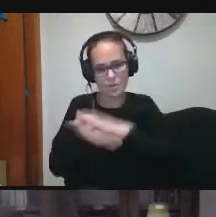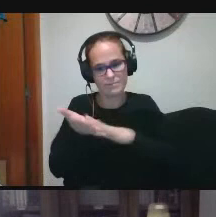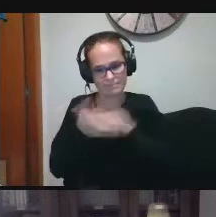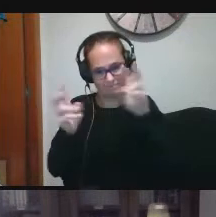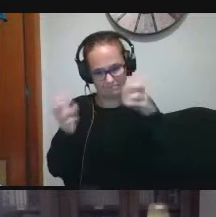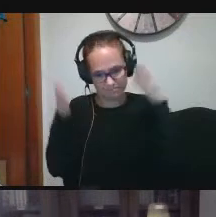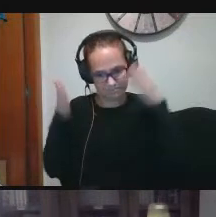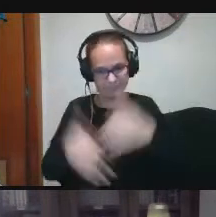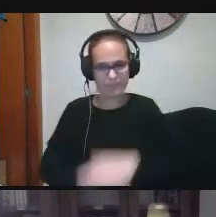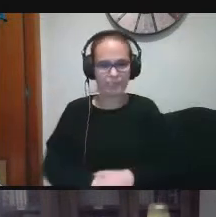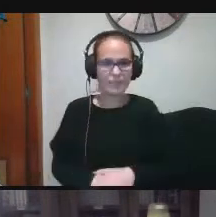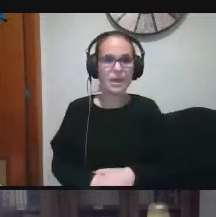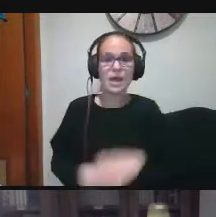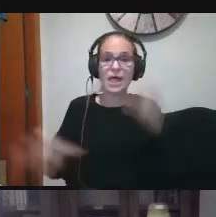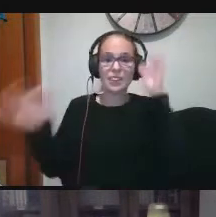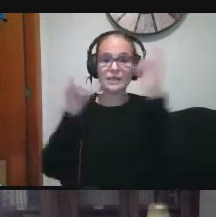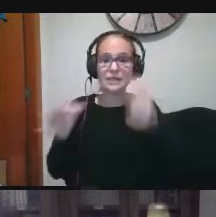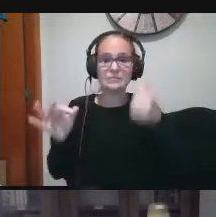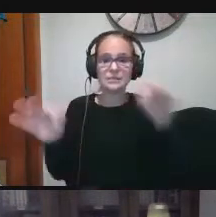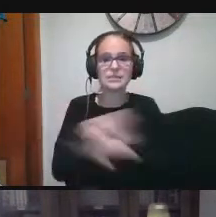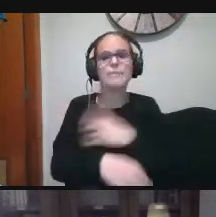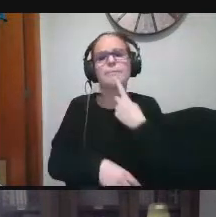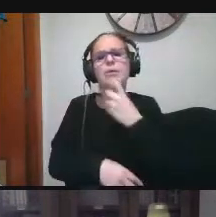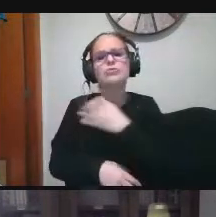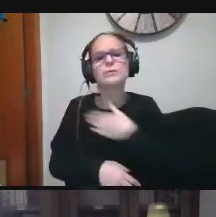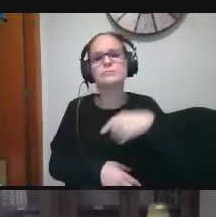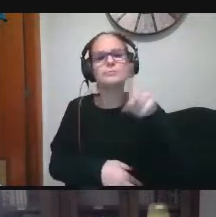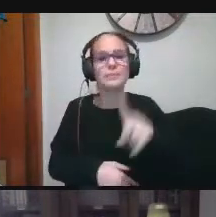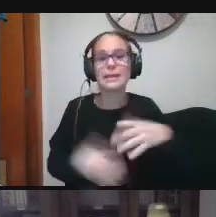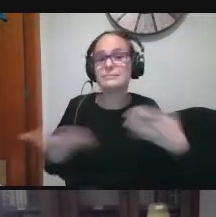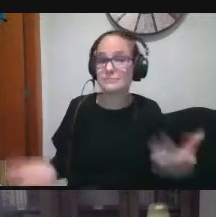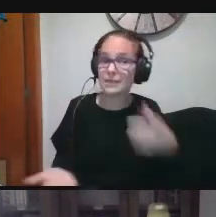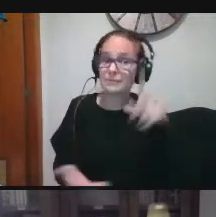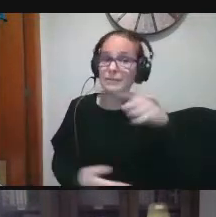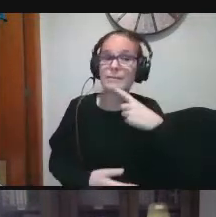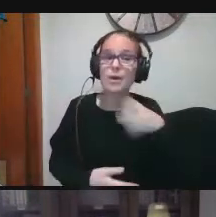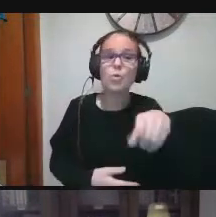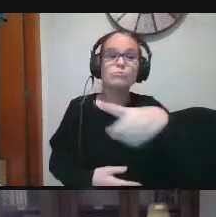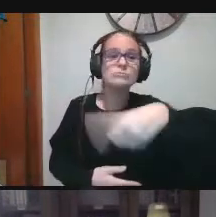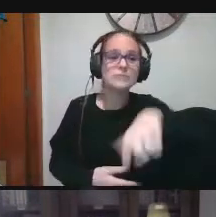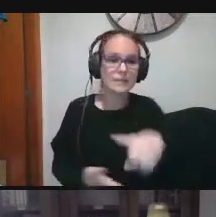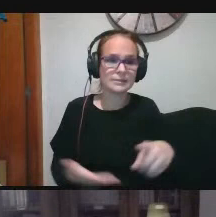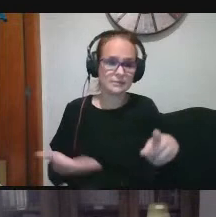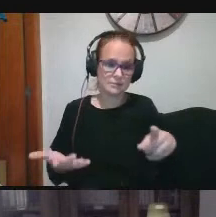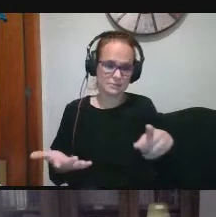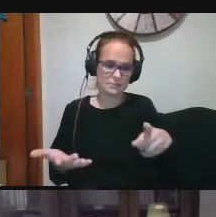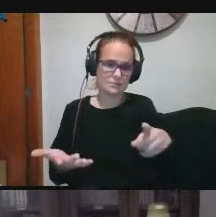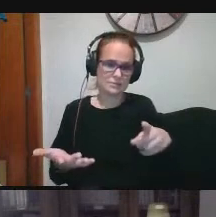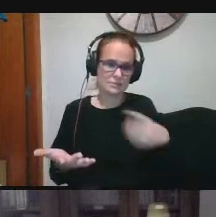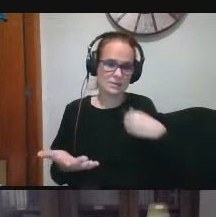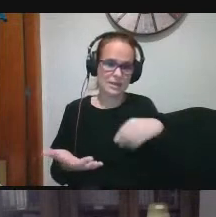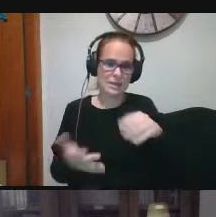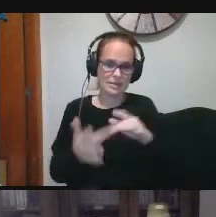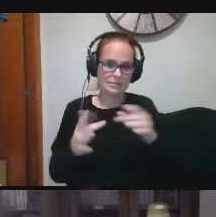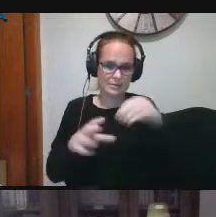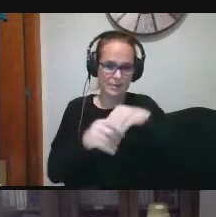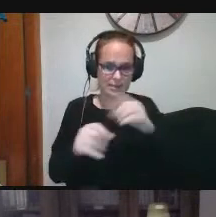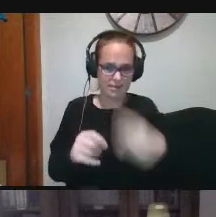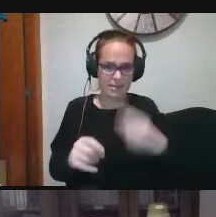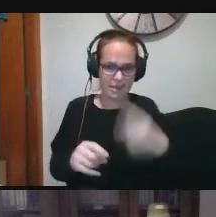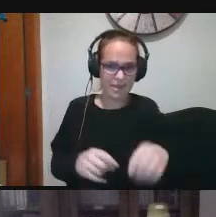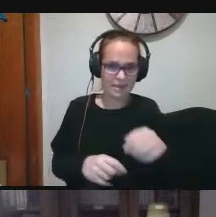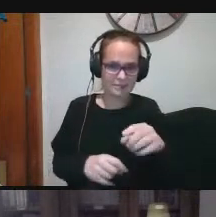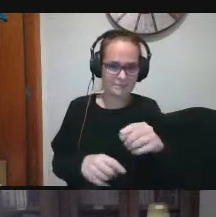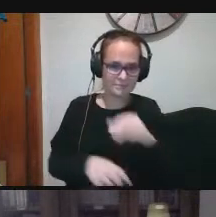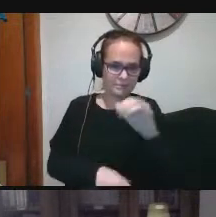I sense entrar en massa més detall volíem fer la pregunta primera i aquí teniu la primera pregunta que teniu en el Pierre Beck en els que